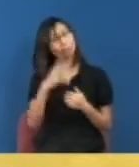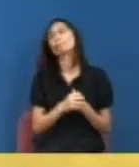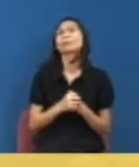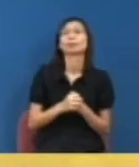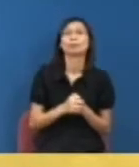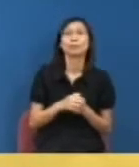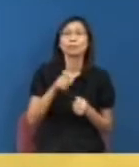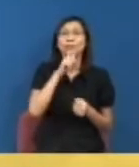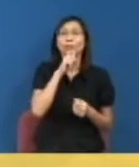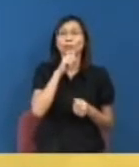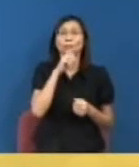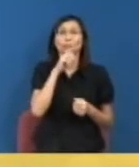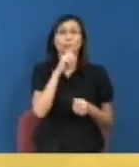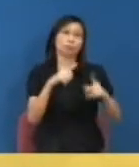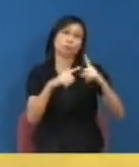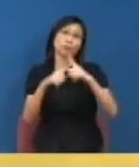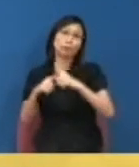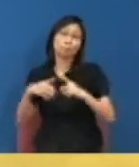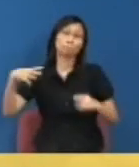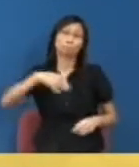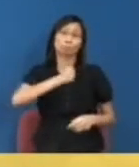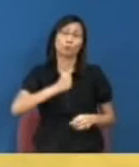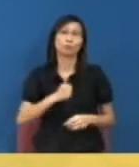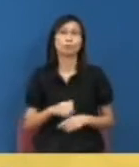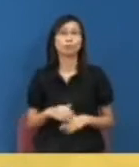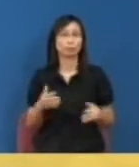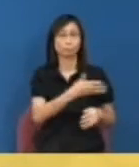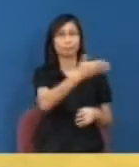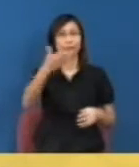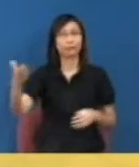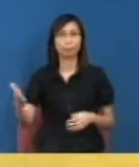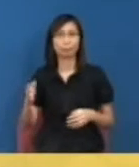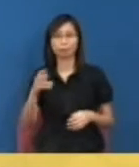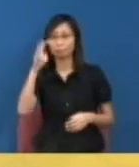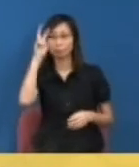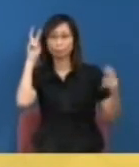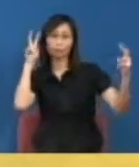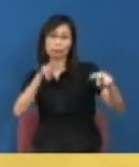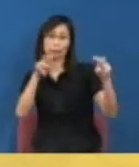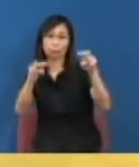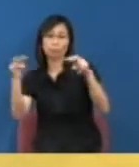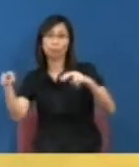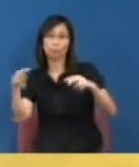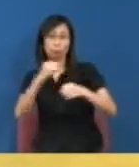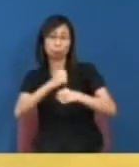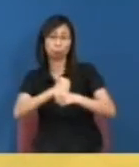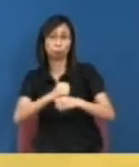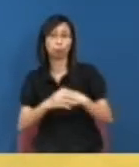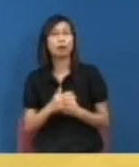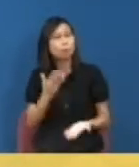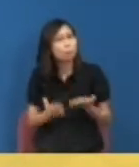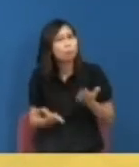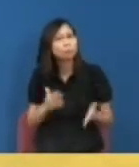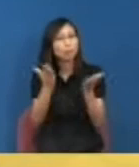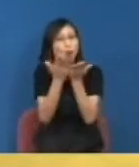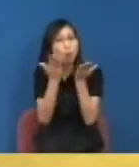有一個民主公開的環境讓公眾可以去監察大學的運作或者甚至校友譬如你看